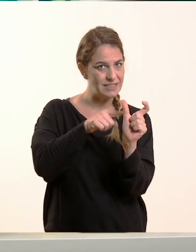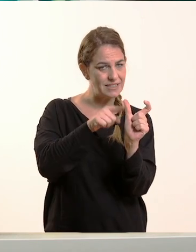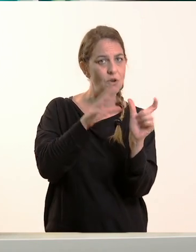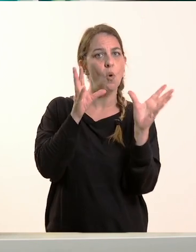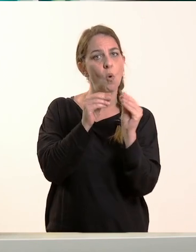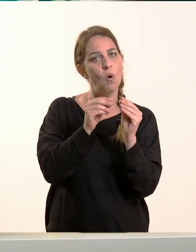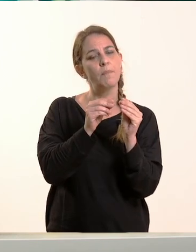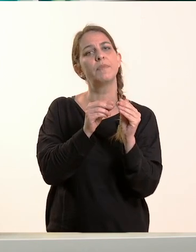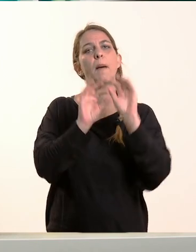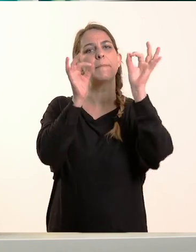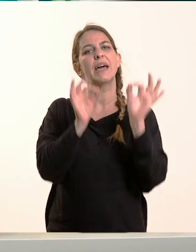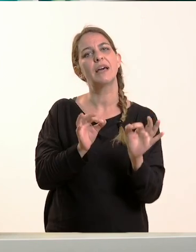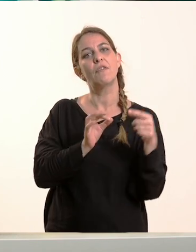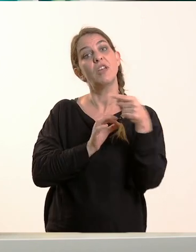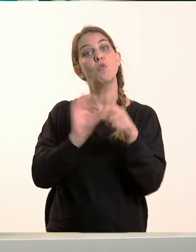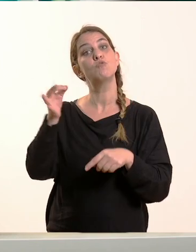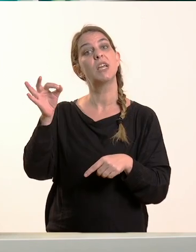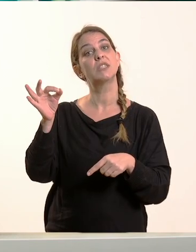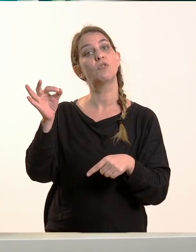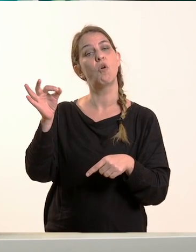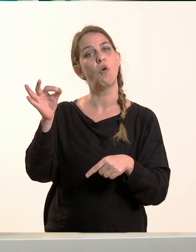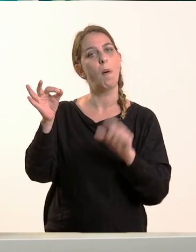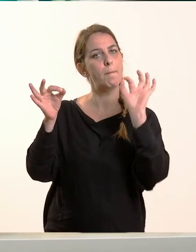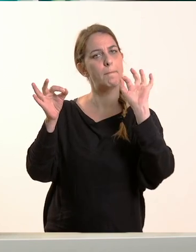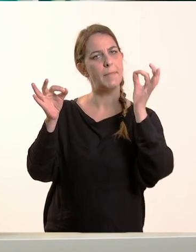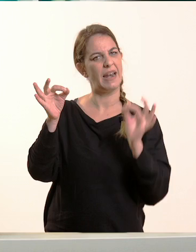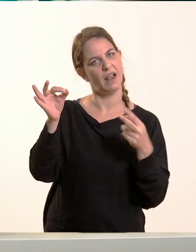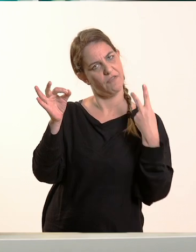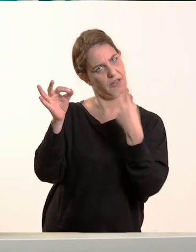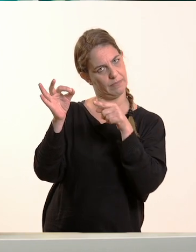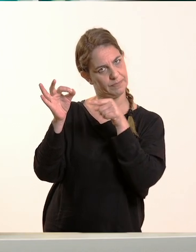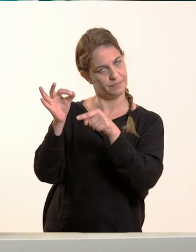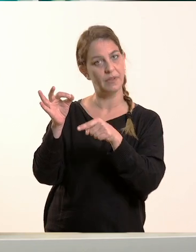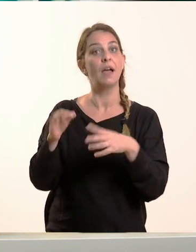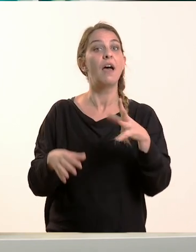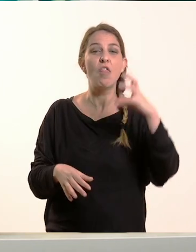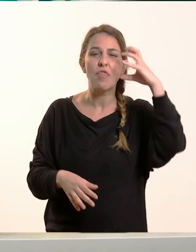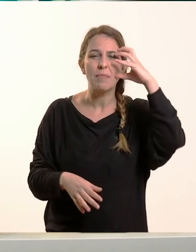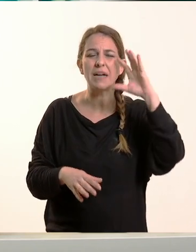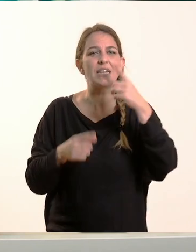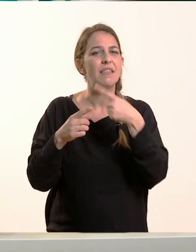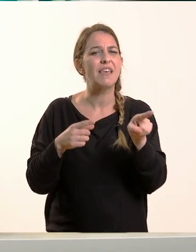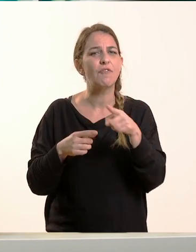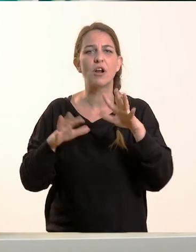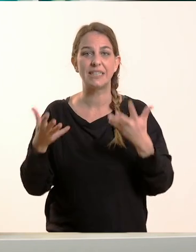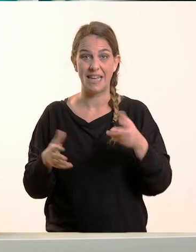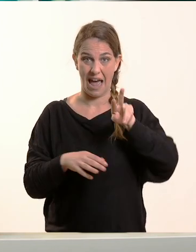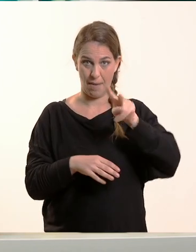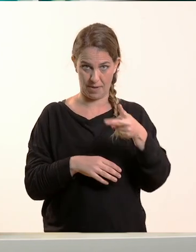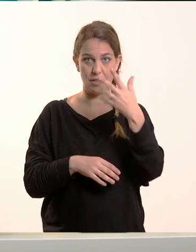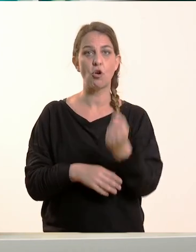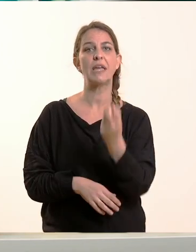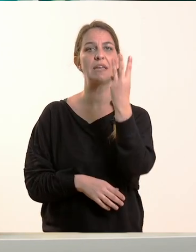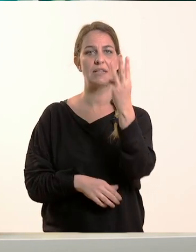πώς είναι τα ουσιαστικά. Και για να μην μπερδευόμαστε, θυμόμαστε ότι τα επίθετα έχουν τρία γέννη. Αρσενικό,